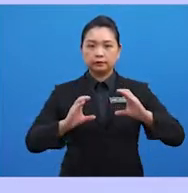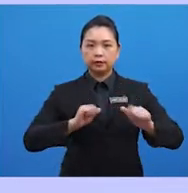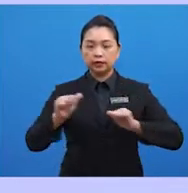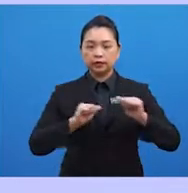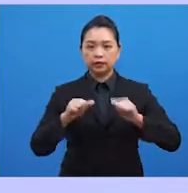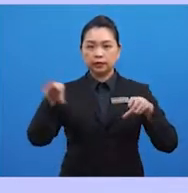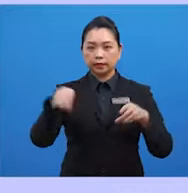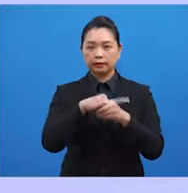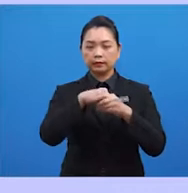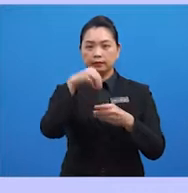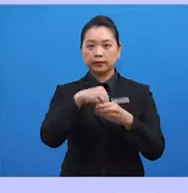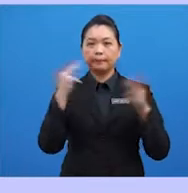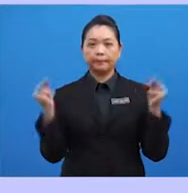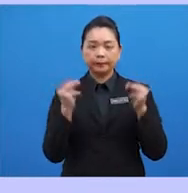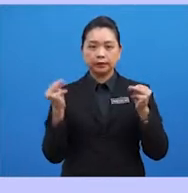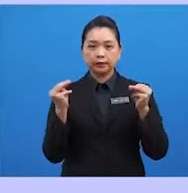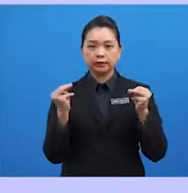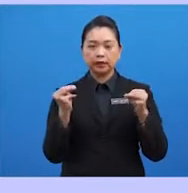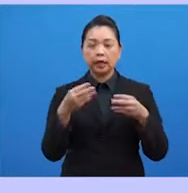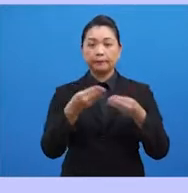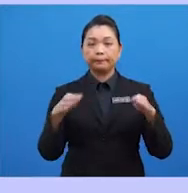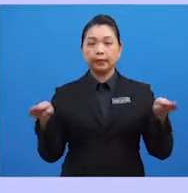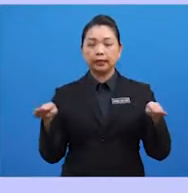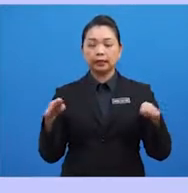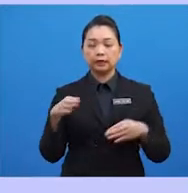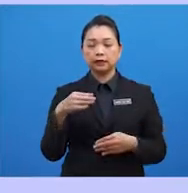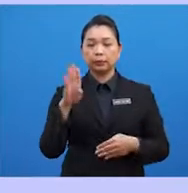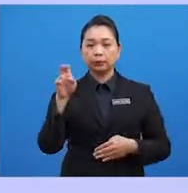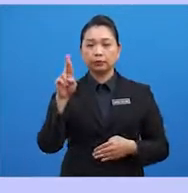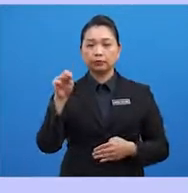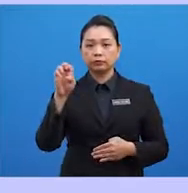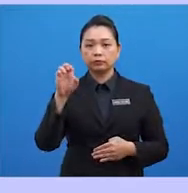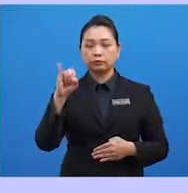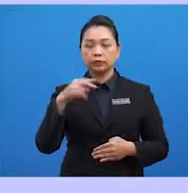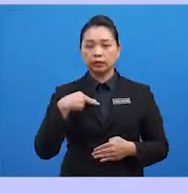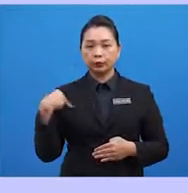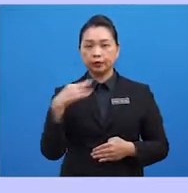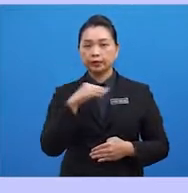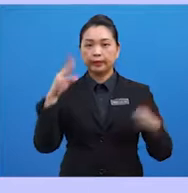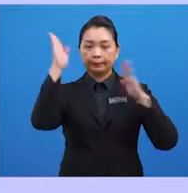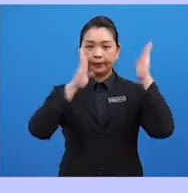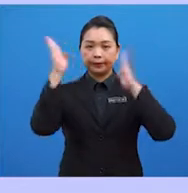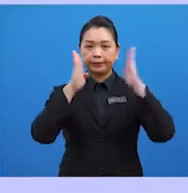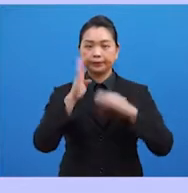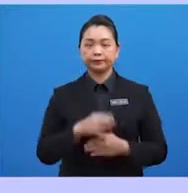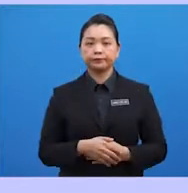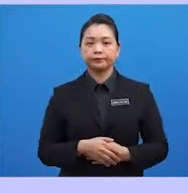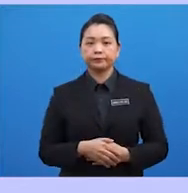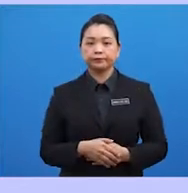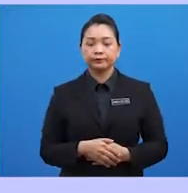aktif terlibat dalam Majlis Bahasa Brunei, Indonesia dan Malaysia, MBBIM